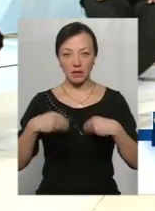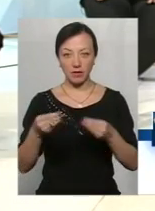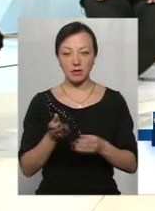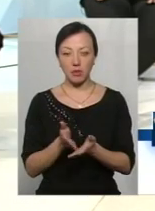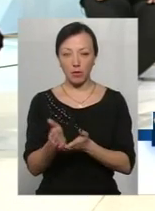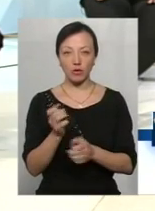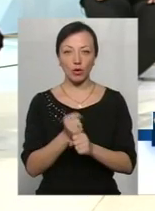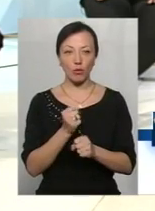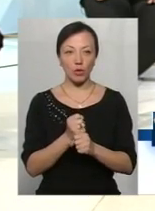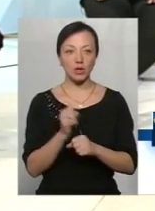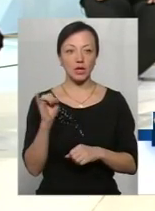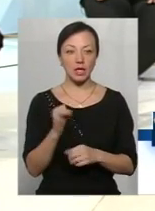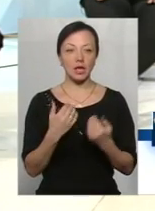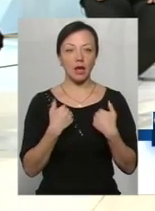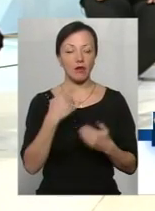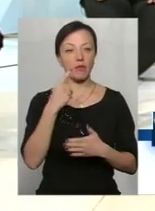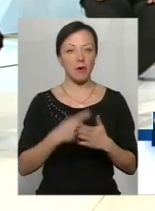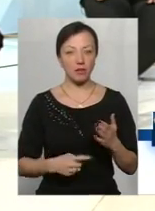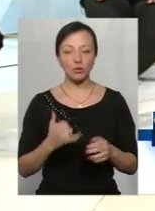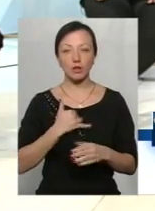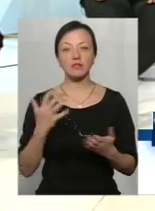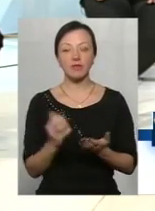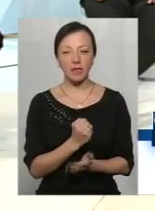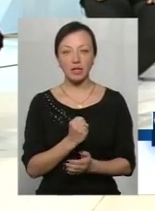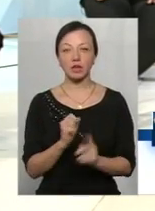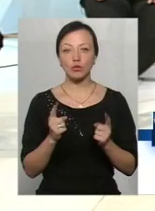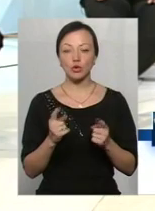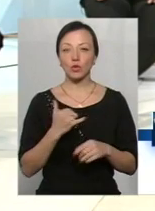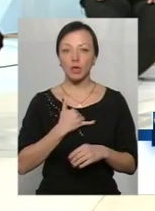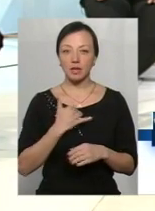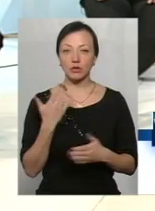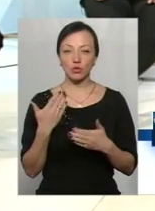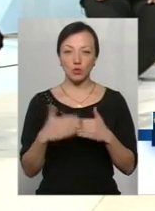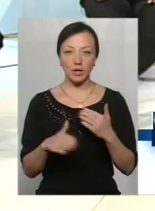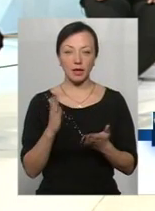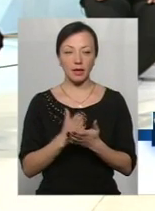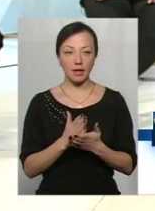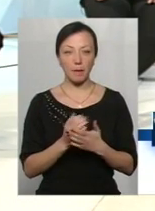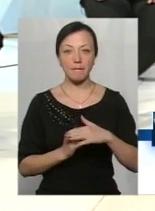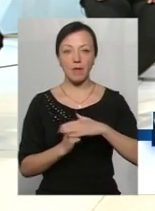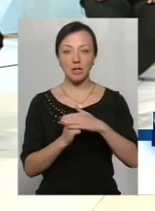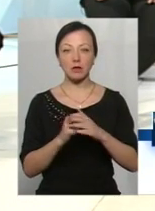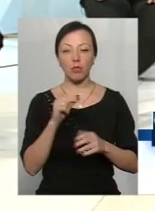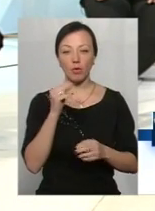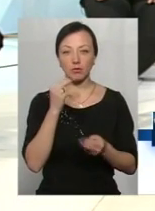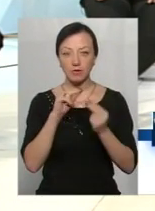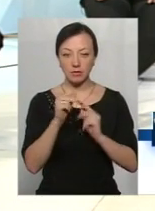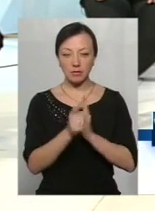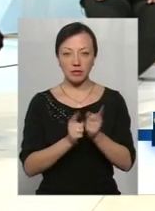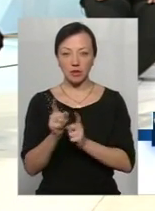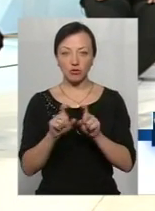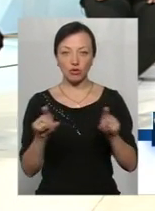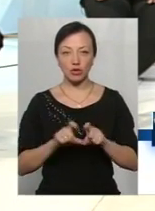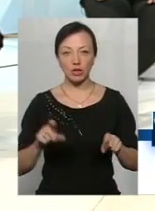спрямовувати їхню роботу. І я впевнена, що в нас вийде, тому що в нас вже напрацьована база по оптимізації шкіл. Ми